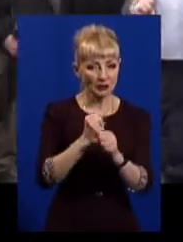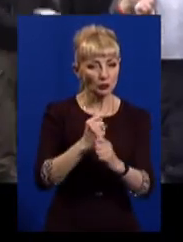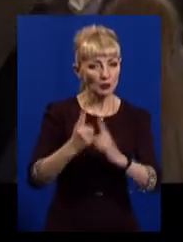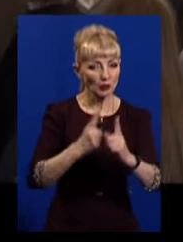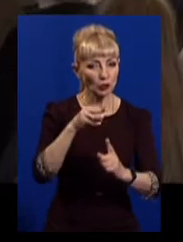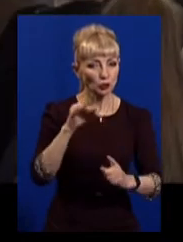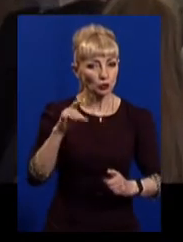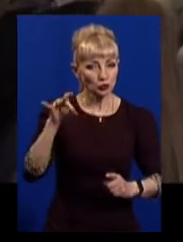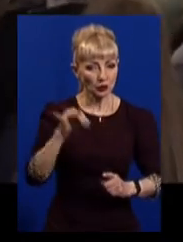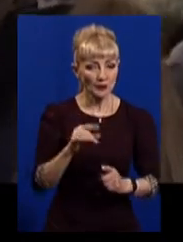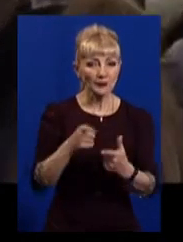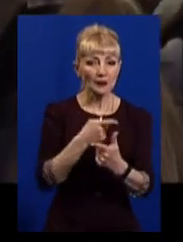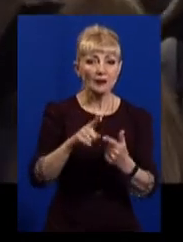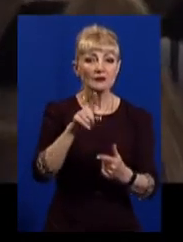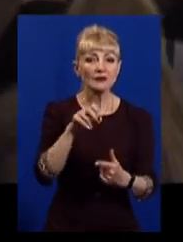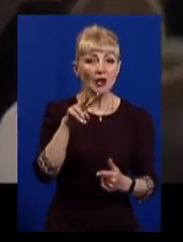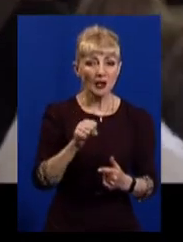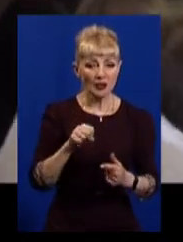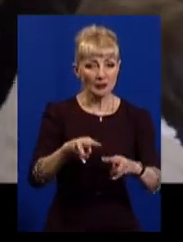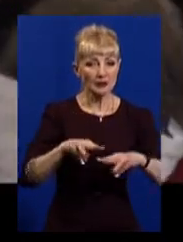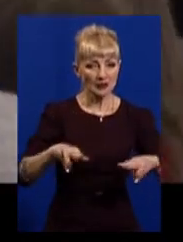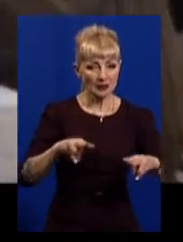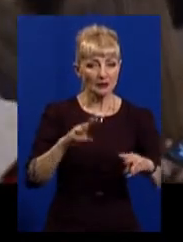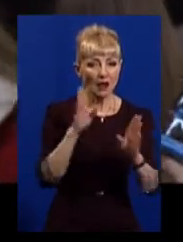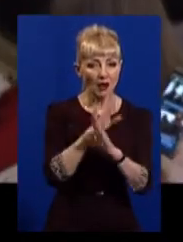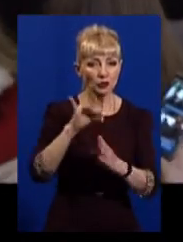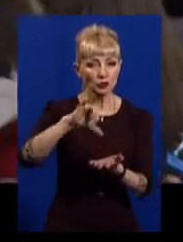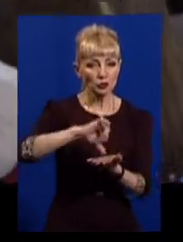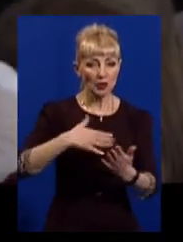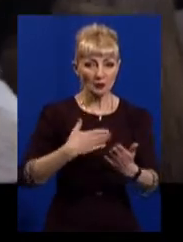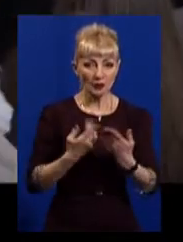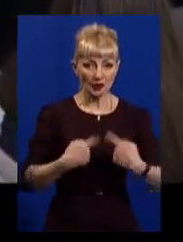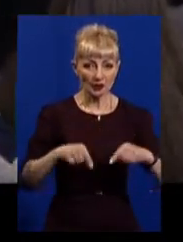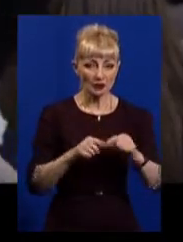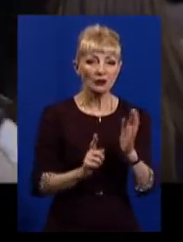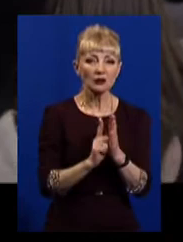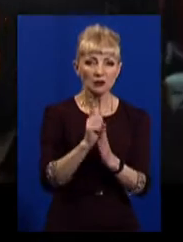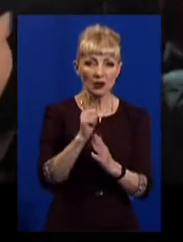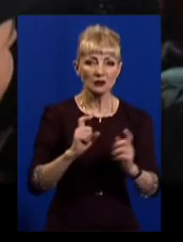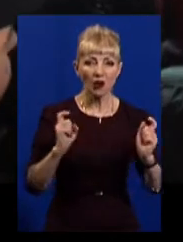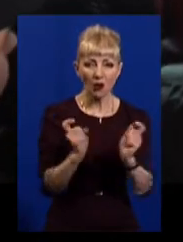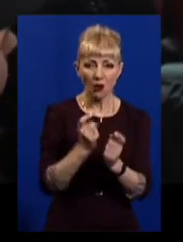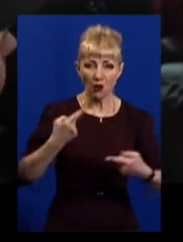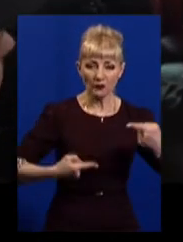у залі між представником Міністерства екології і учасниками громадських організацій починається конфлікт.